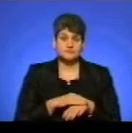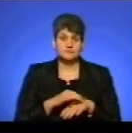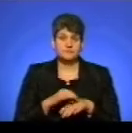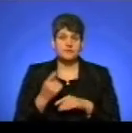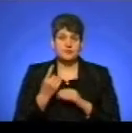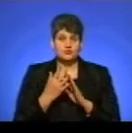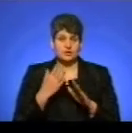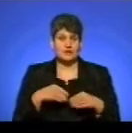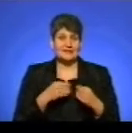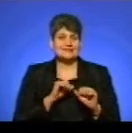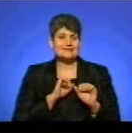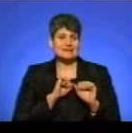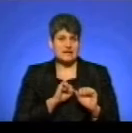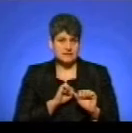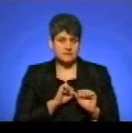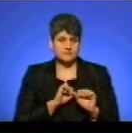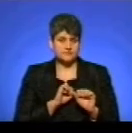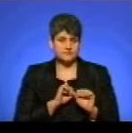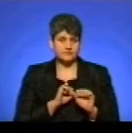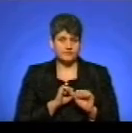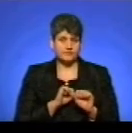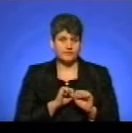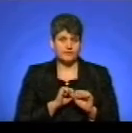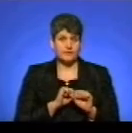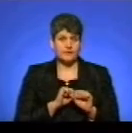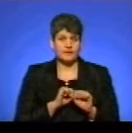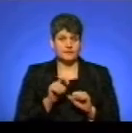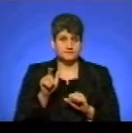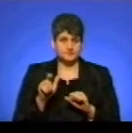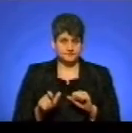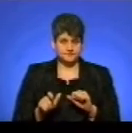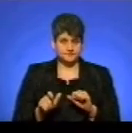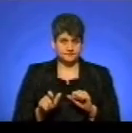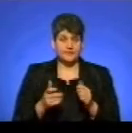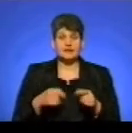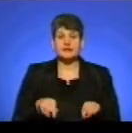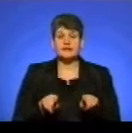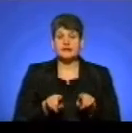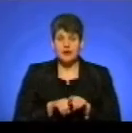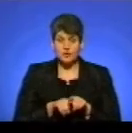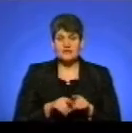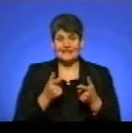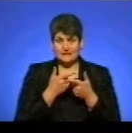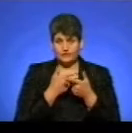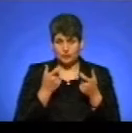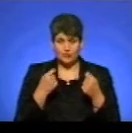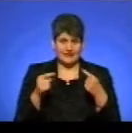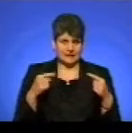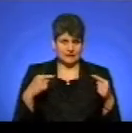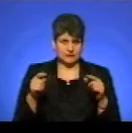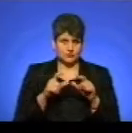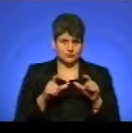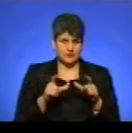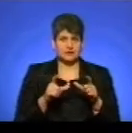надає захист постраждалій стороні. А також інформує інші суб'єкти, так,